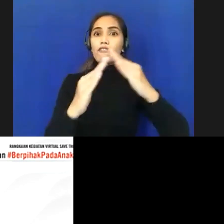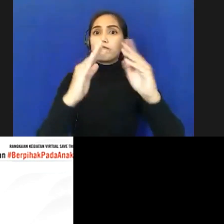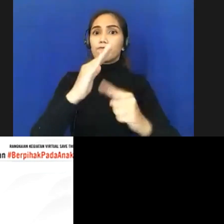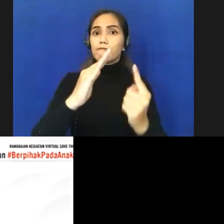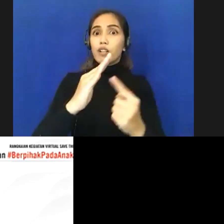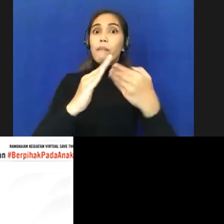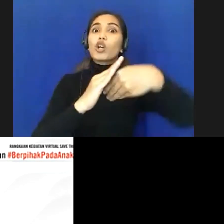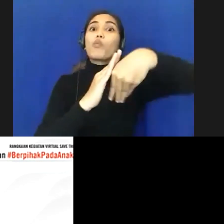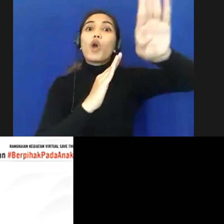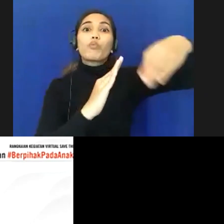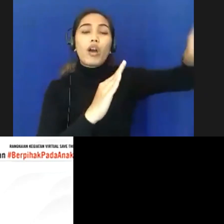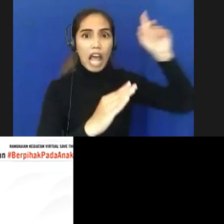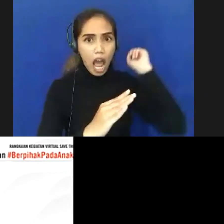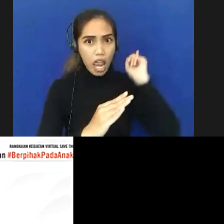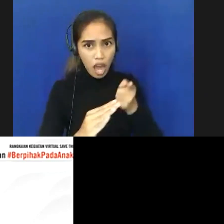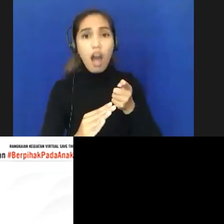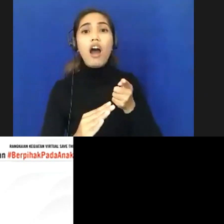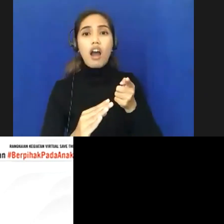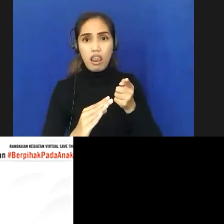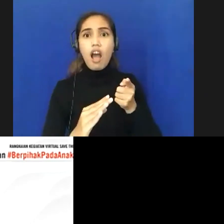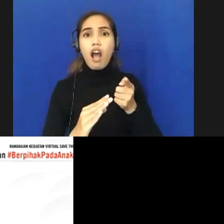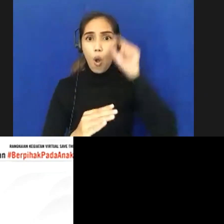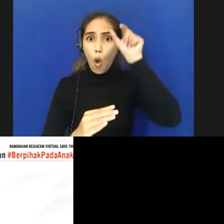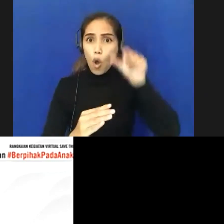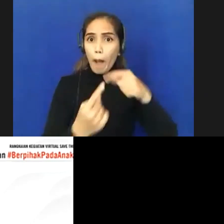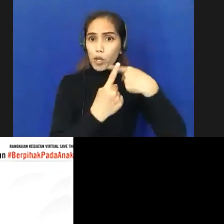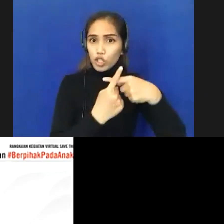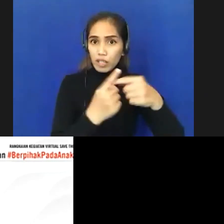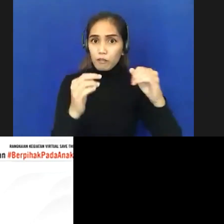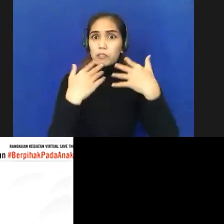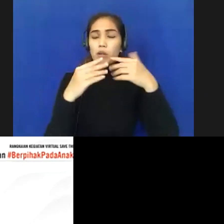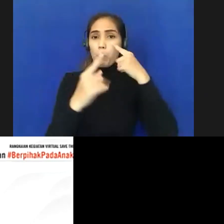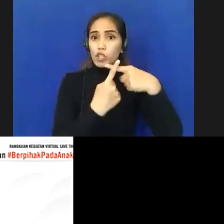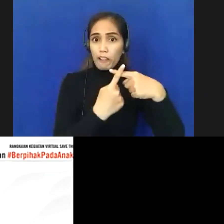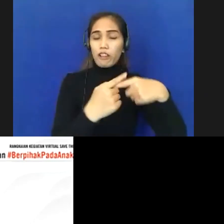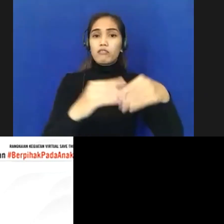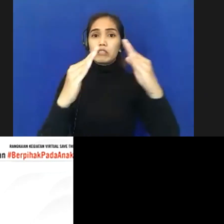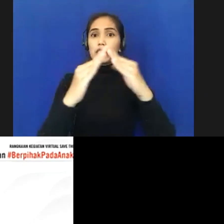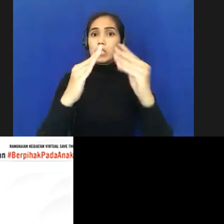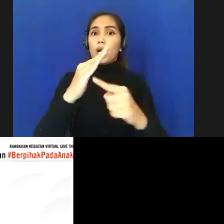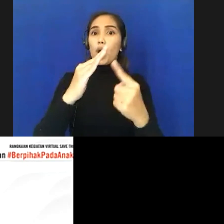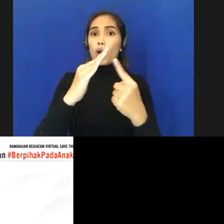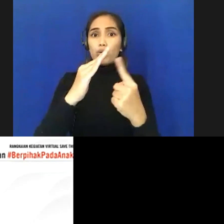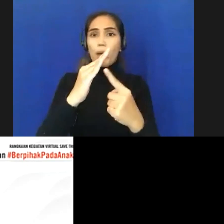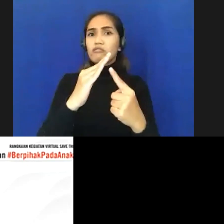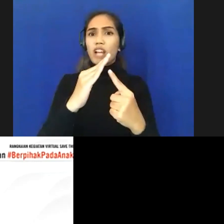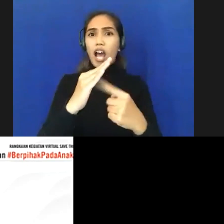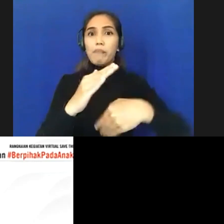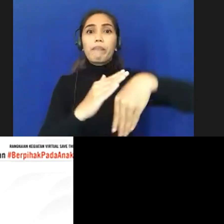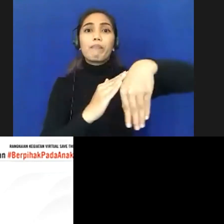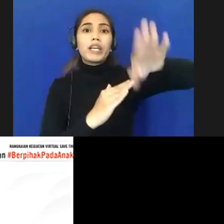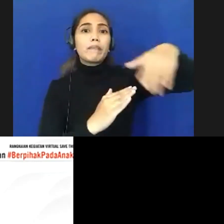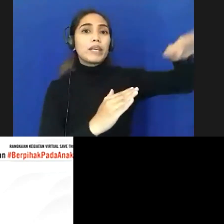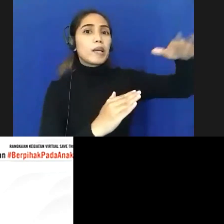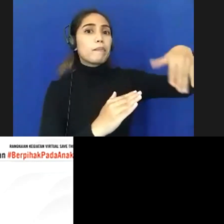tapi mereka masih berkeliaran nah ini kami libatkan Babin Kamtipmas Babin Sa maupun perangkat desa untuk